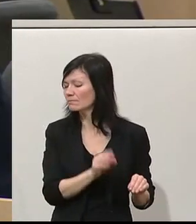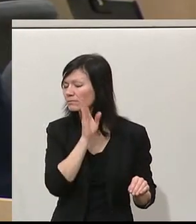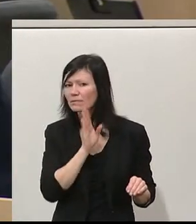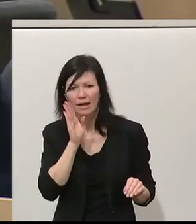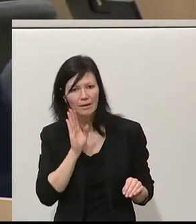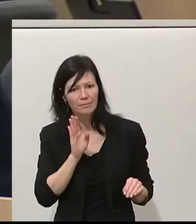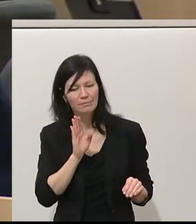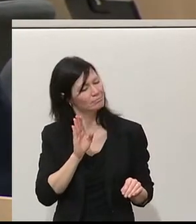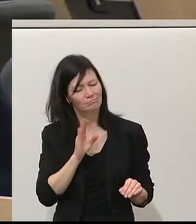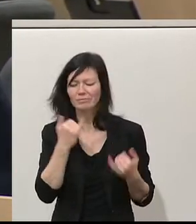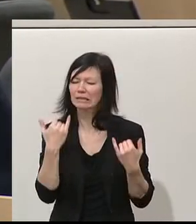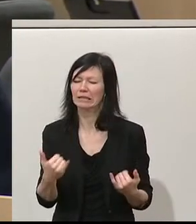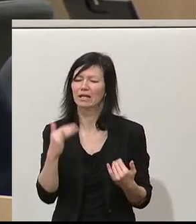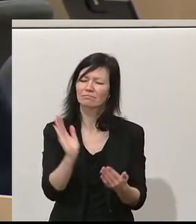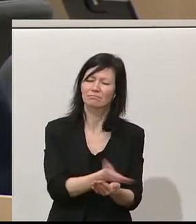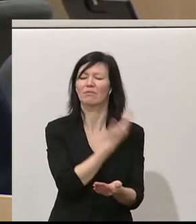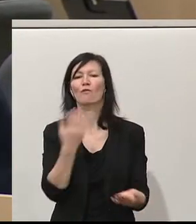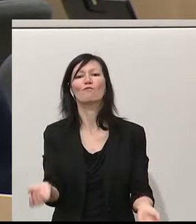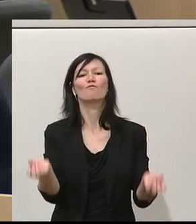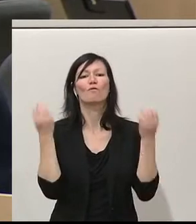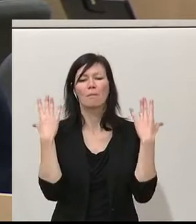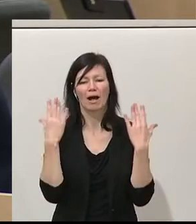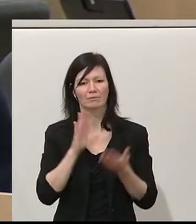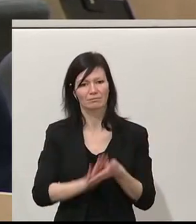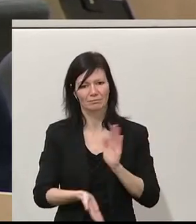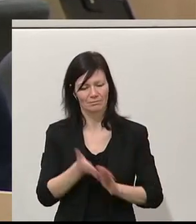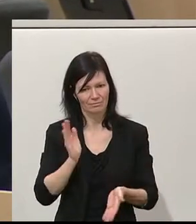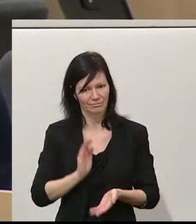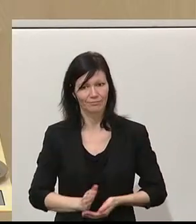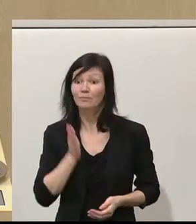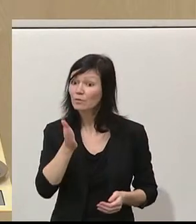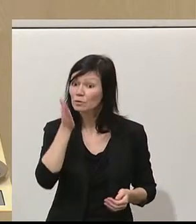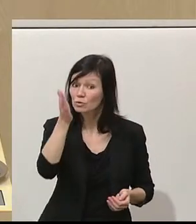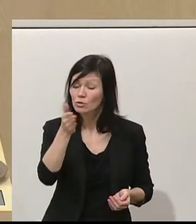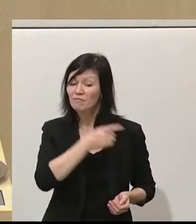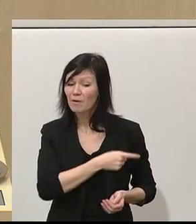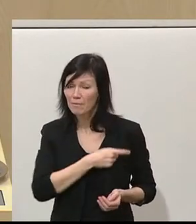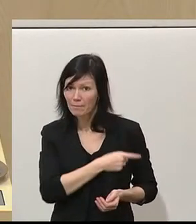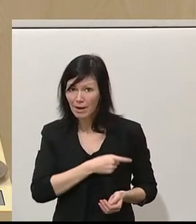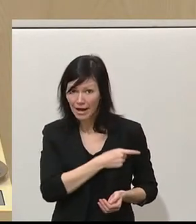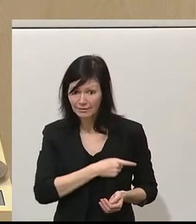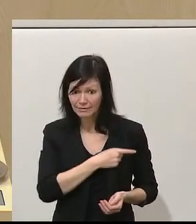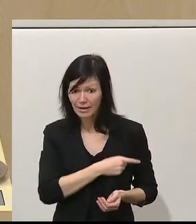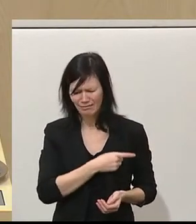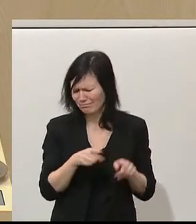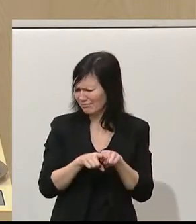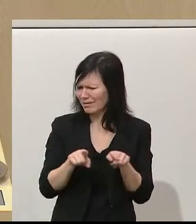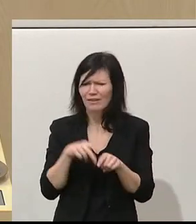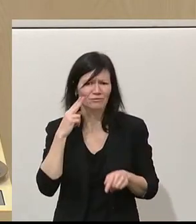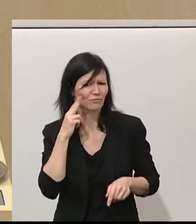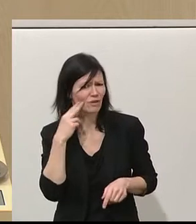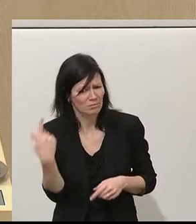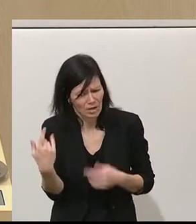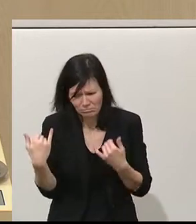Vergangenheit an. Parteien müssen in Österreich in Zukunft, wie etwa bereits schon die Unternehmen ihre